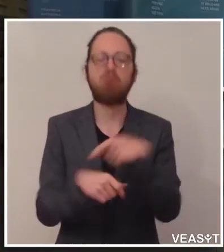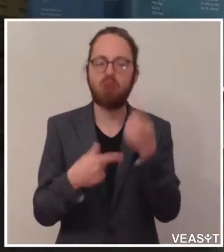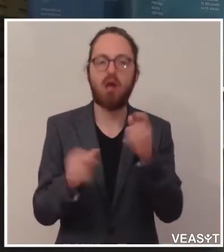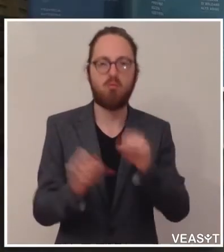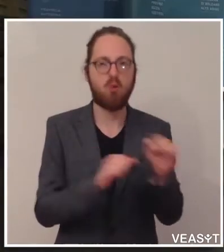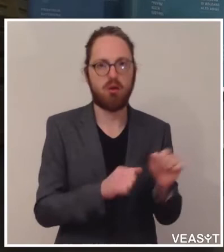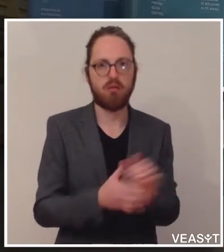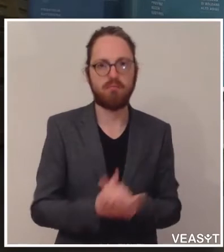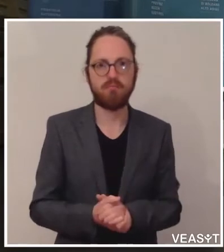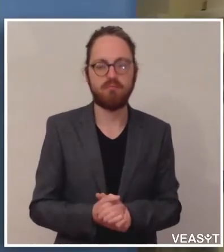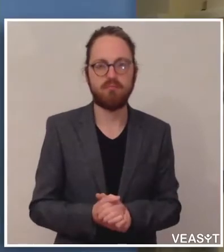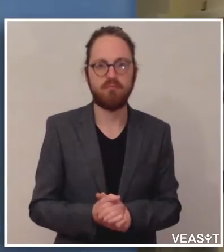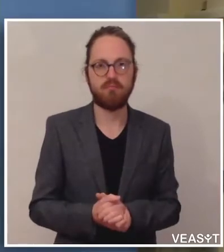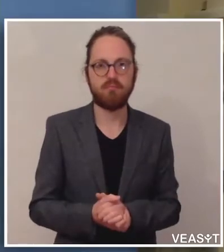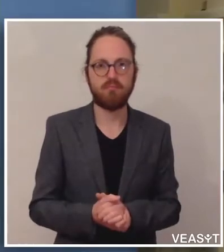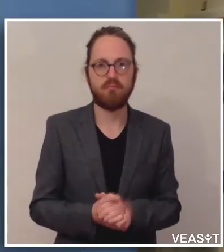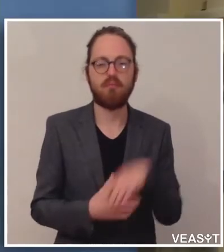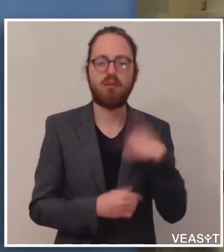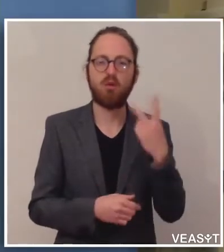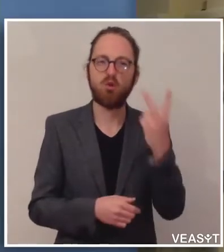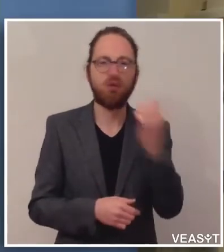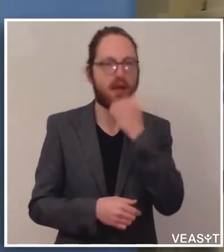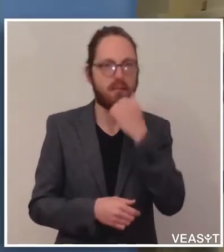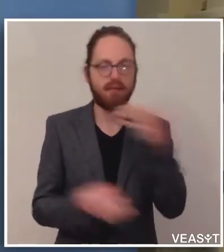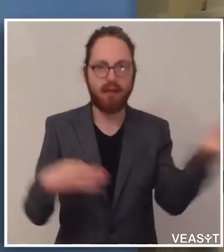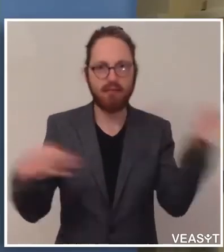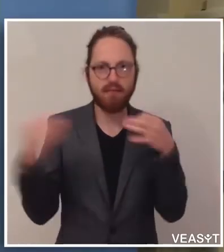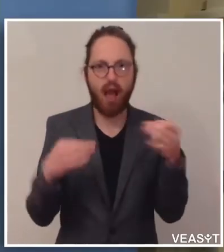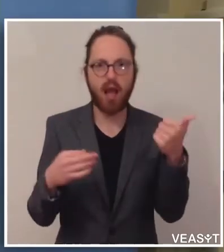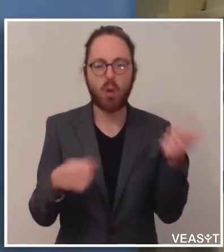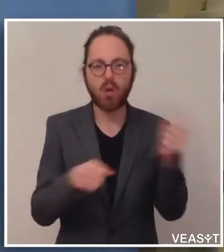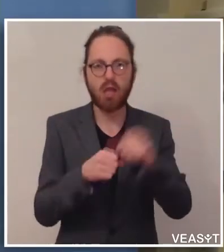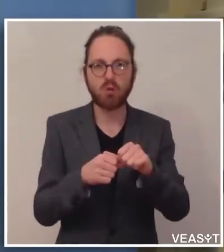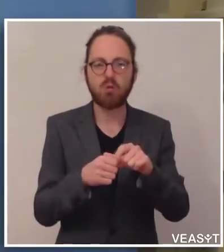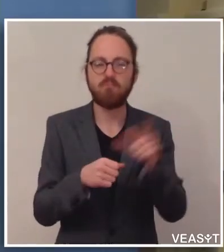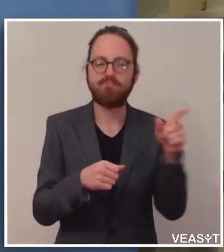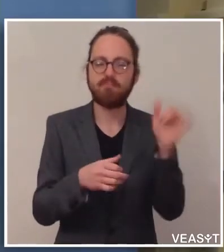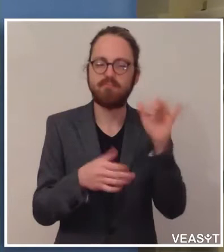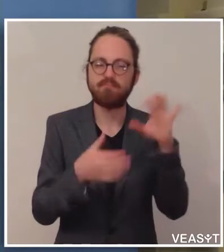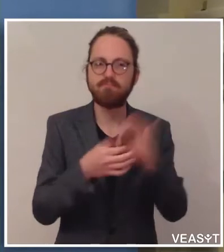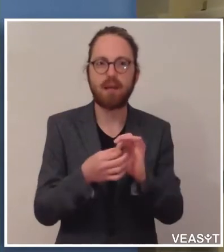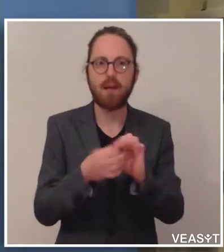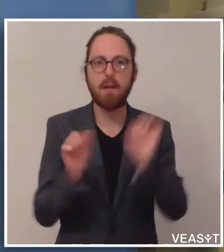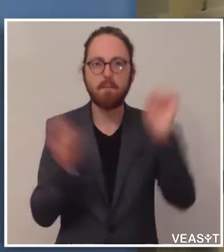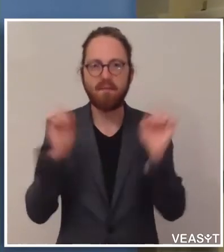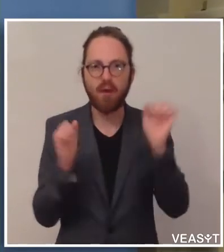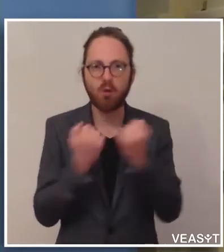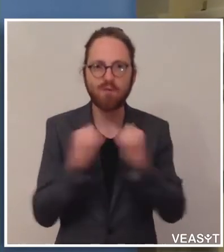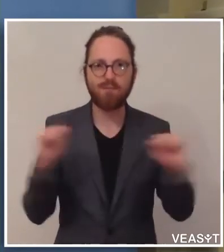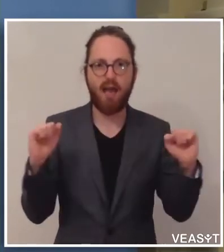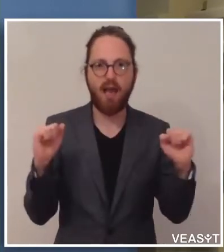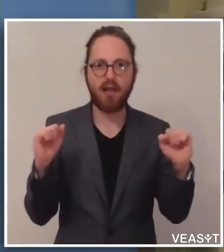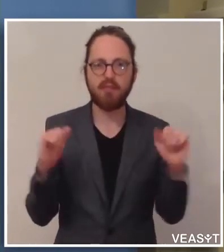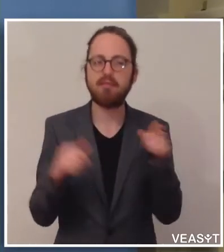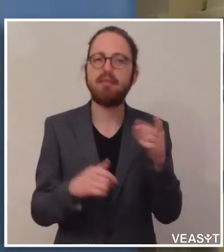nehme ich noch zwei private Fragen dazu, die beides irgendwie mit der Bewegungsfreiheit zusammenhängen. Einerseits, wer in der